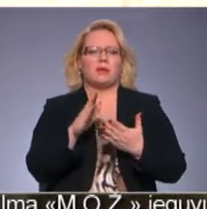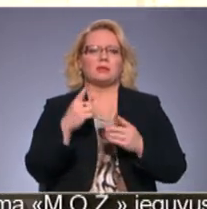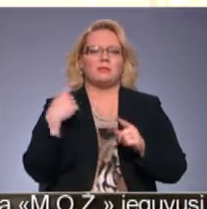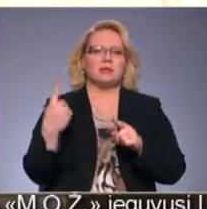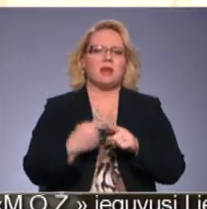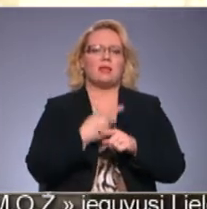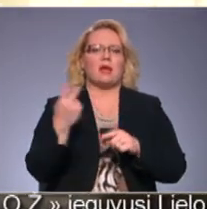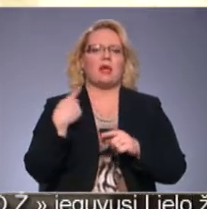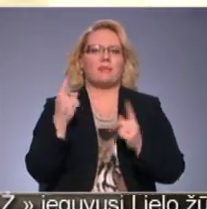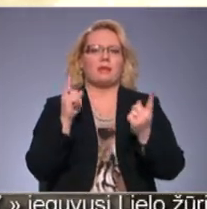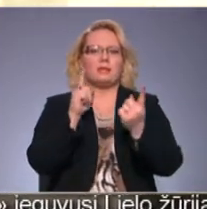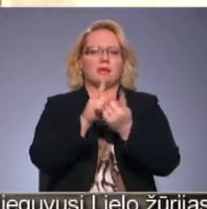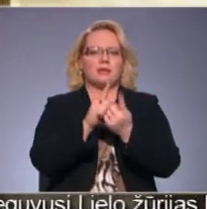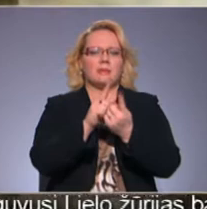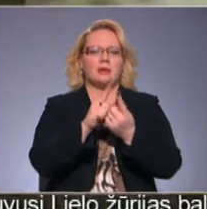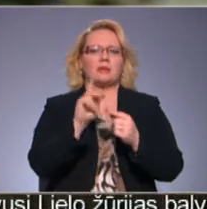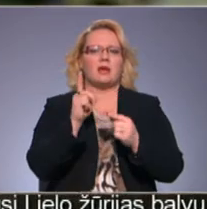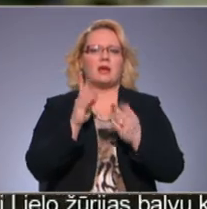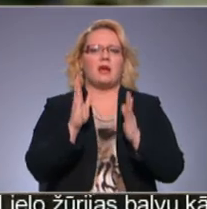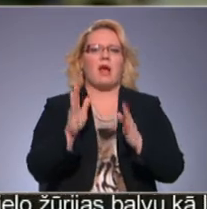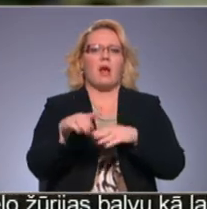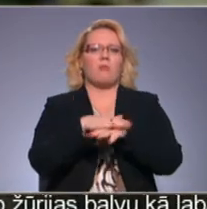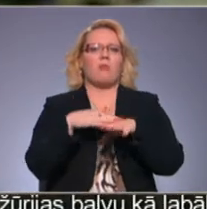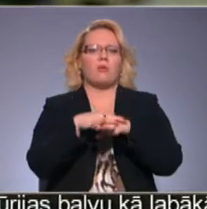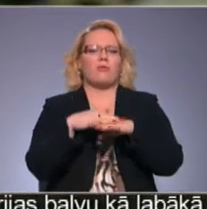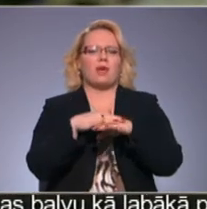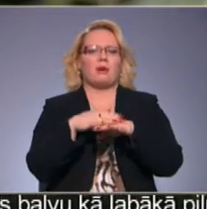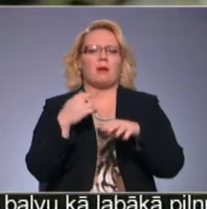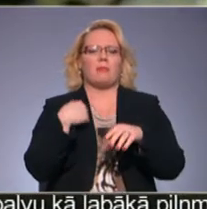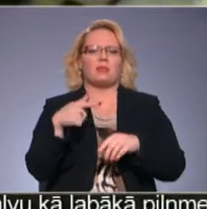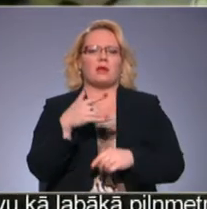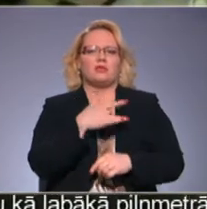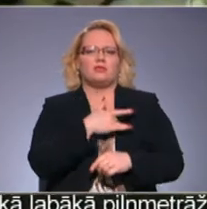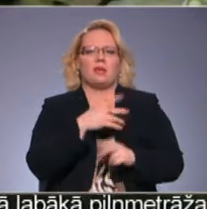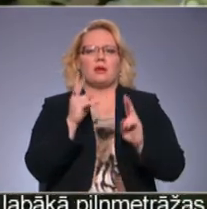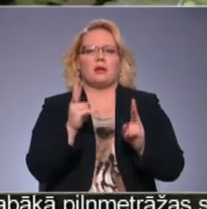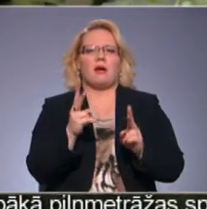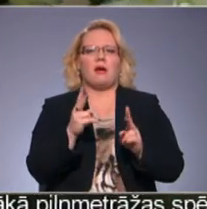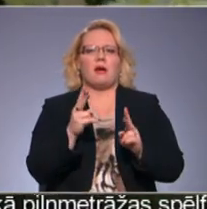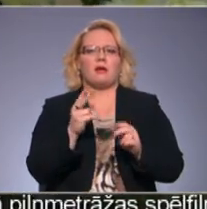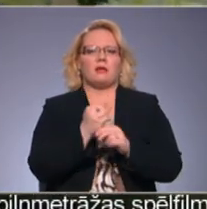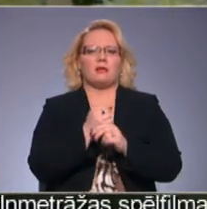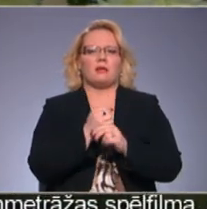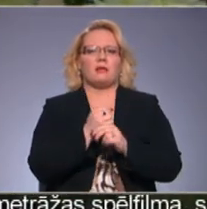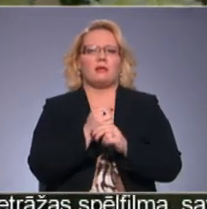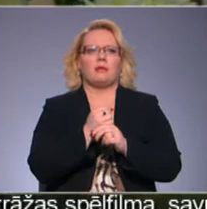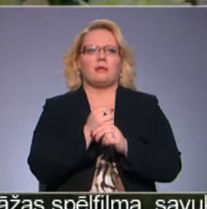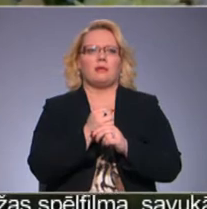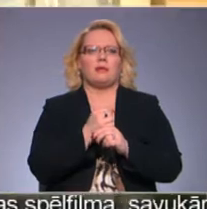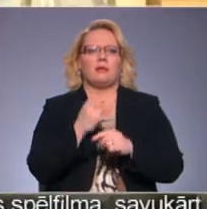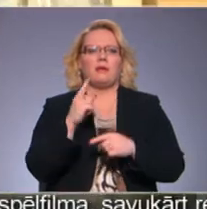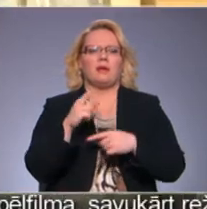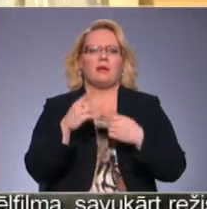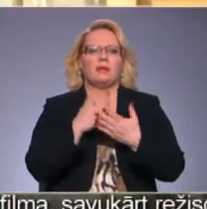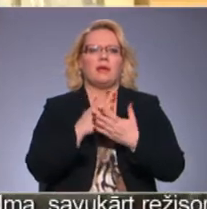atkal redzēsimies Man šķiet kā mūlī Man šķiet, ka tikai jaunā valodā Es varētu laimus mārļus sazīt Vienmēr ir